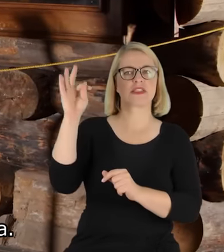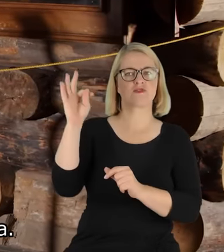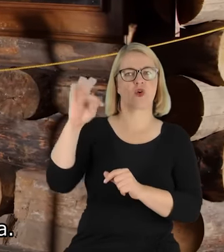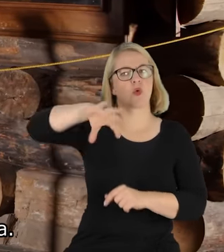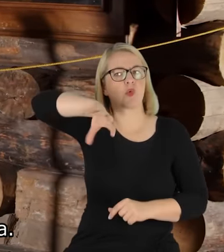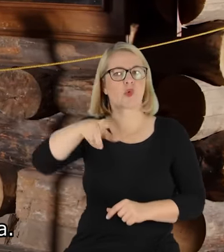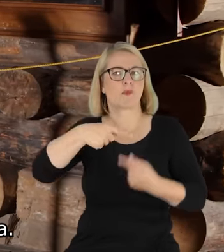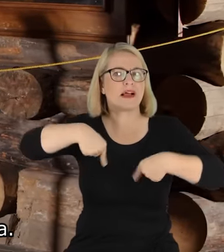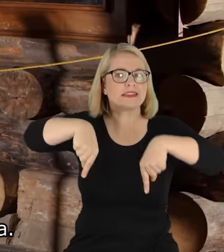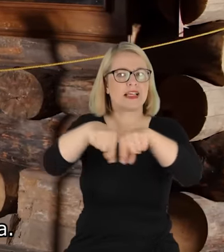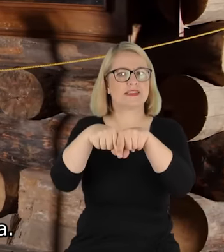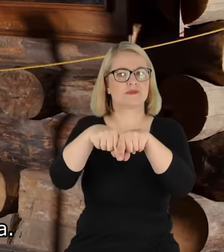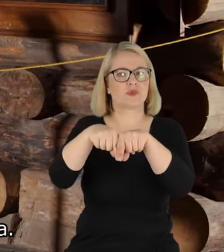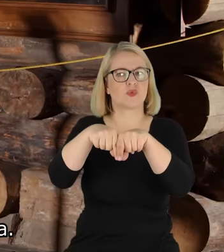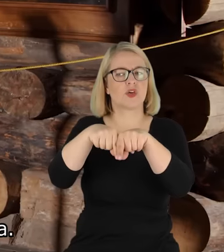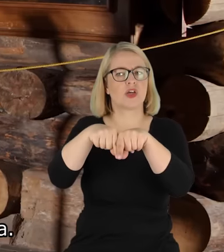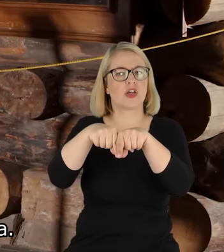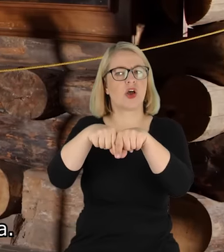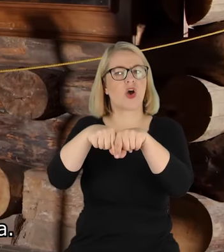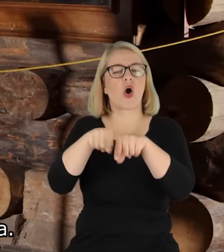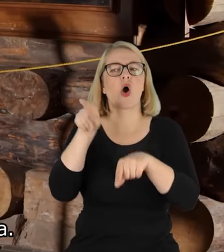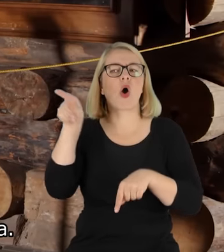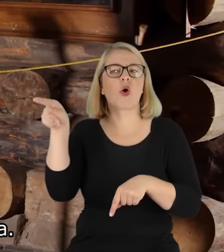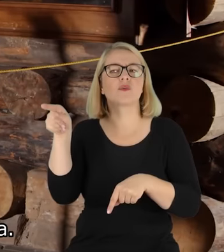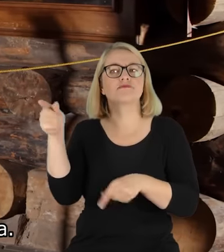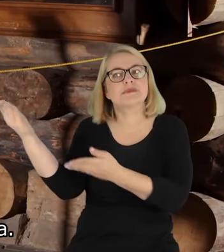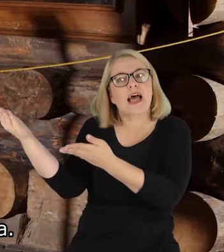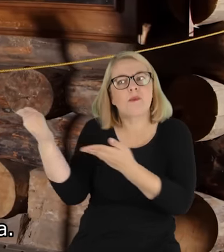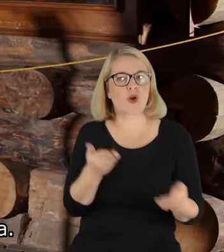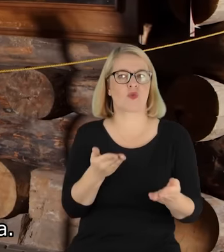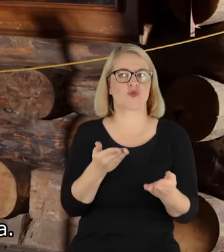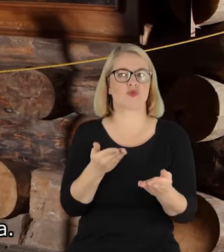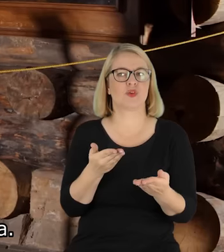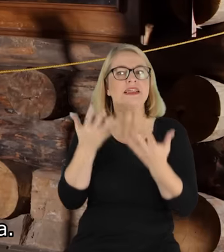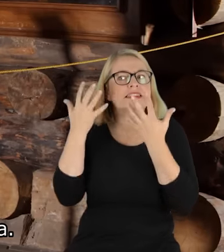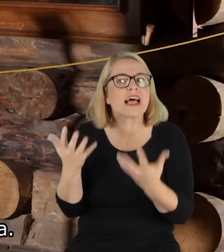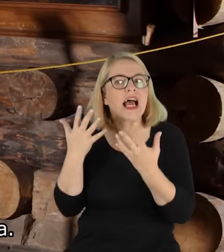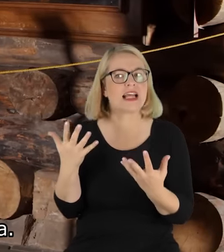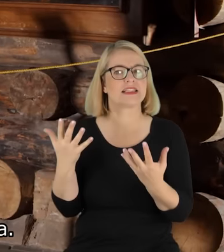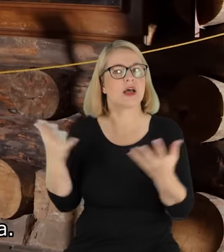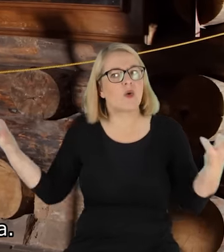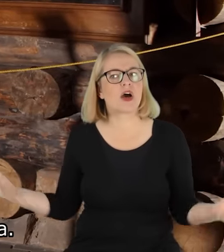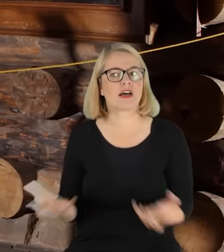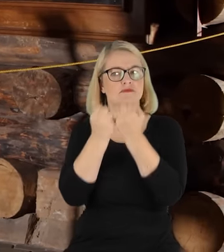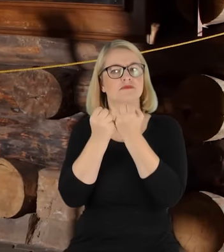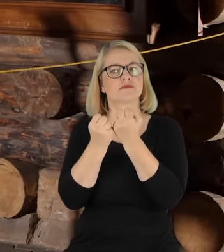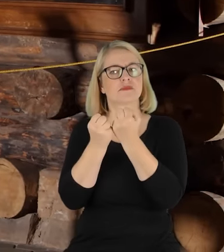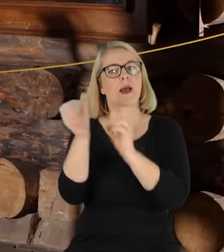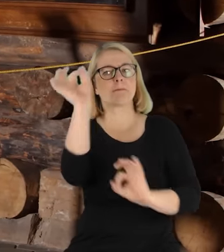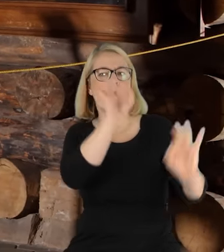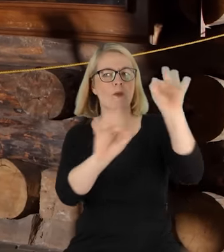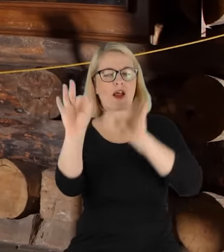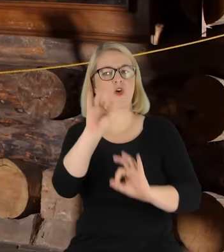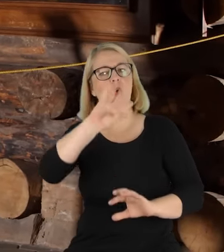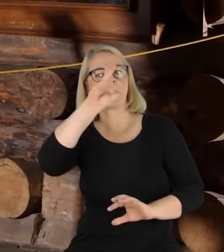załogę, potrafił zarazić tym bakcylem. Ratowania, upiększania,